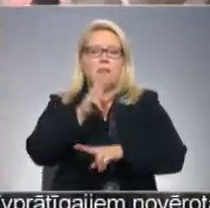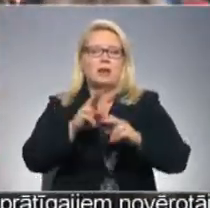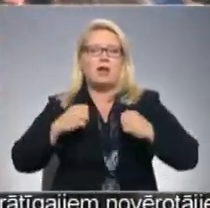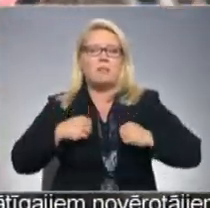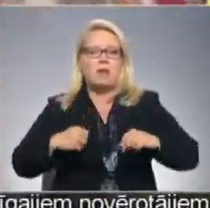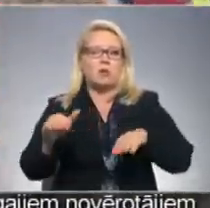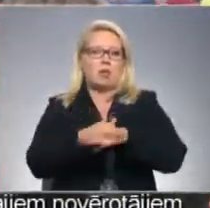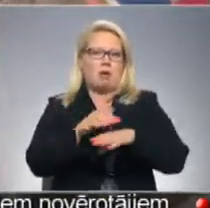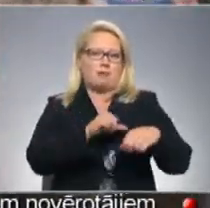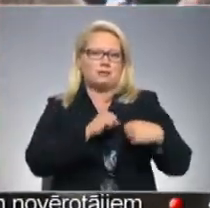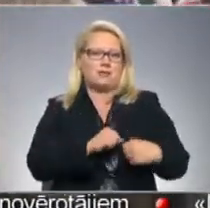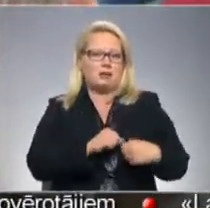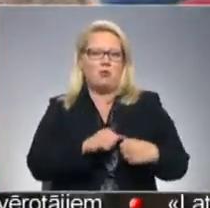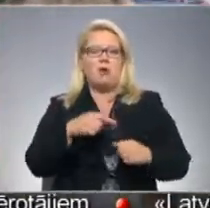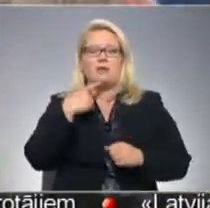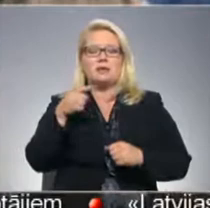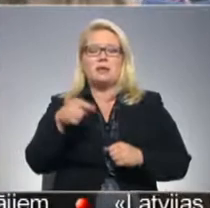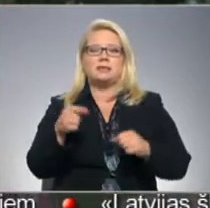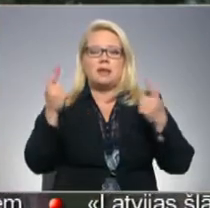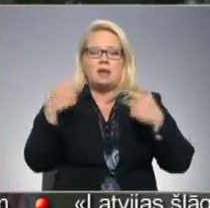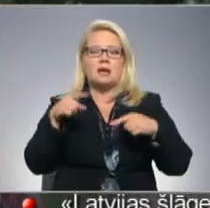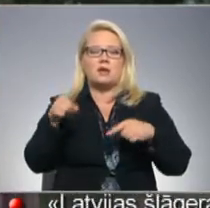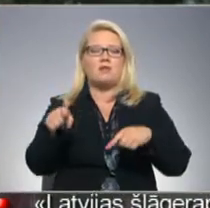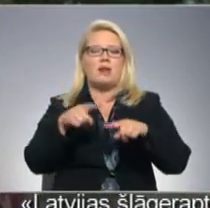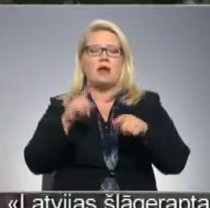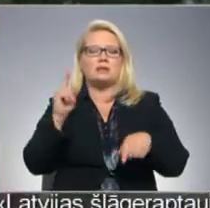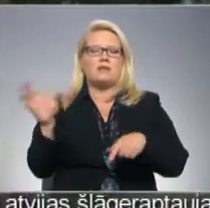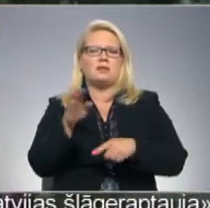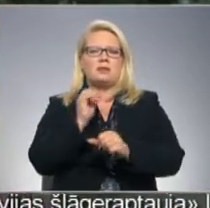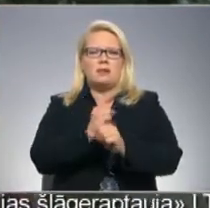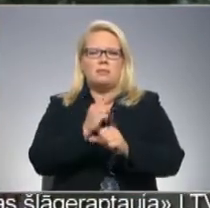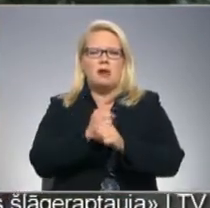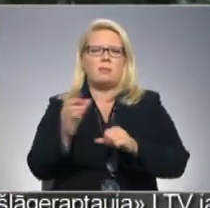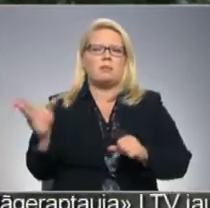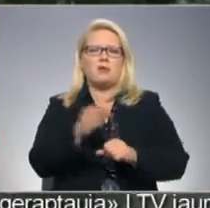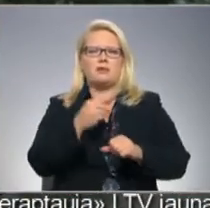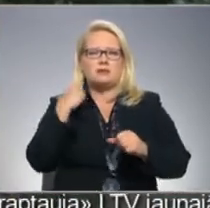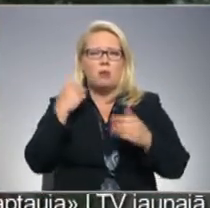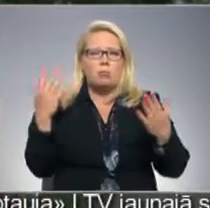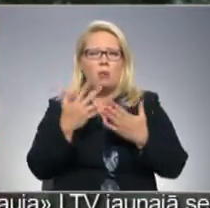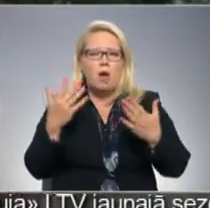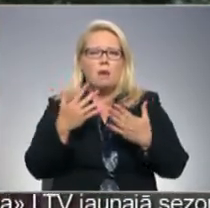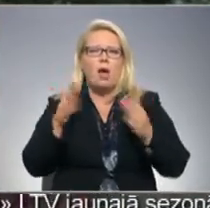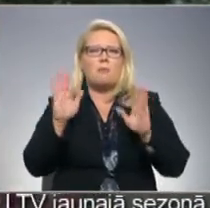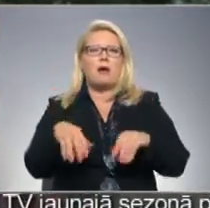labi stību. Šis ir laiks, kad vari atslēgties no visiem darbiem, no visām domām par tām